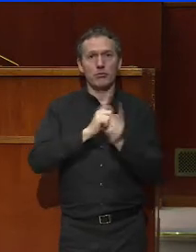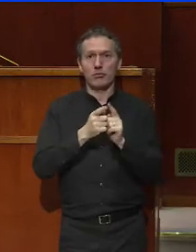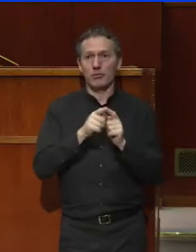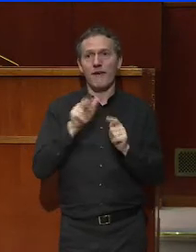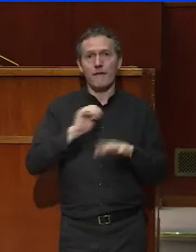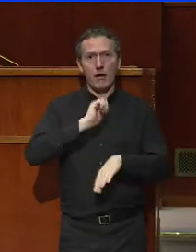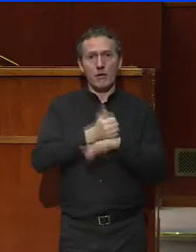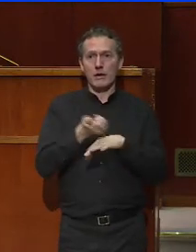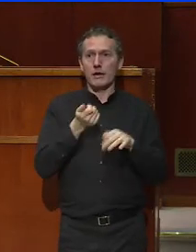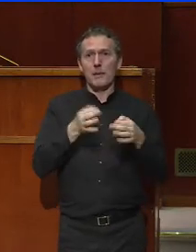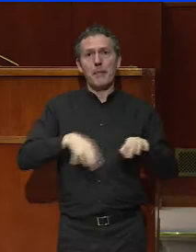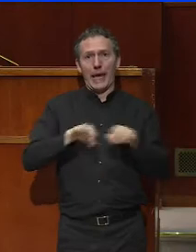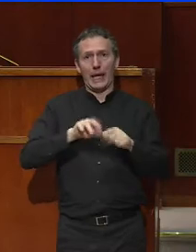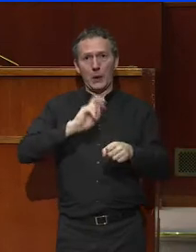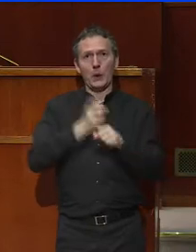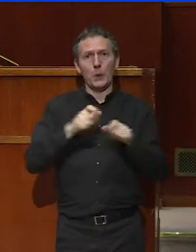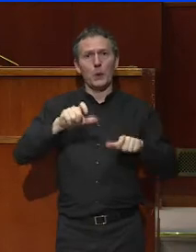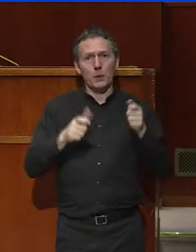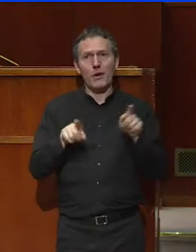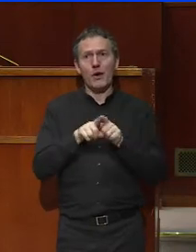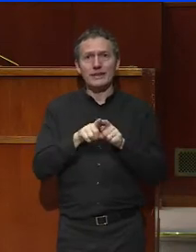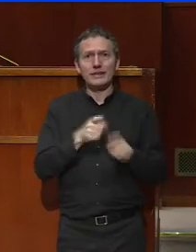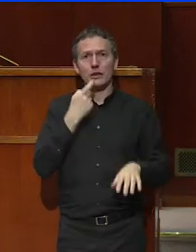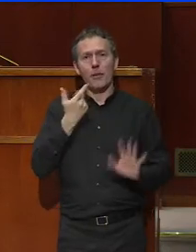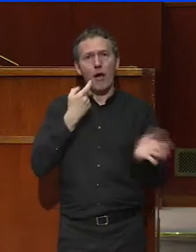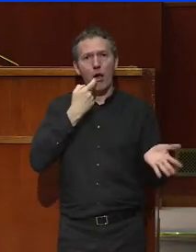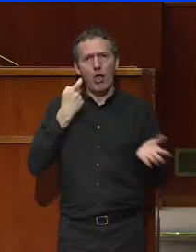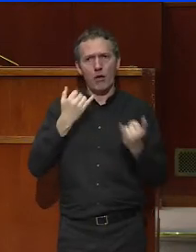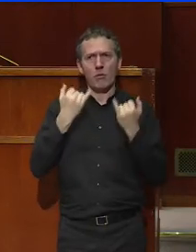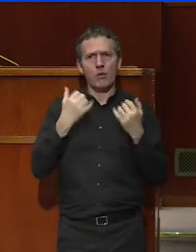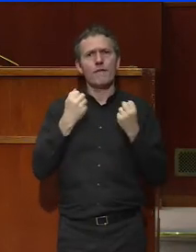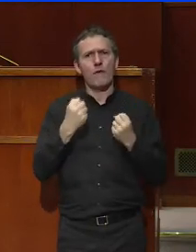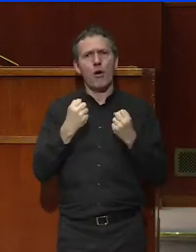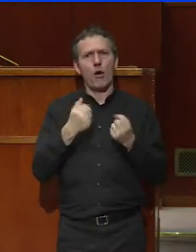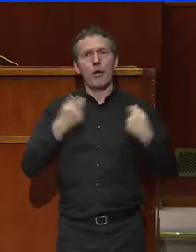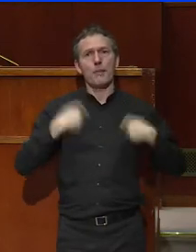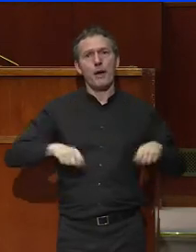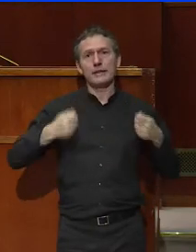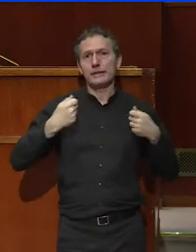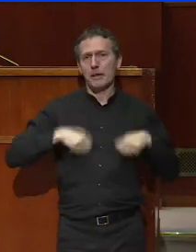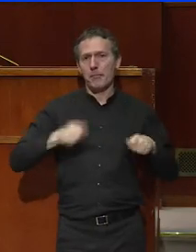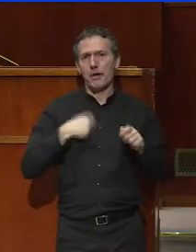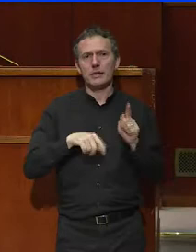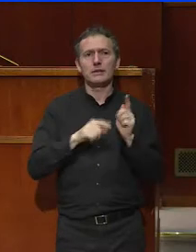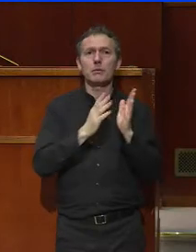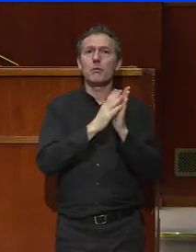souveraineté. Une dangereuse addiction à la dépense. Un modèle social auquel nous sommes tous attachés,